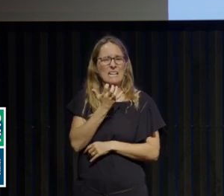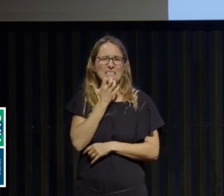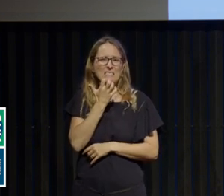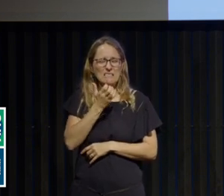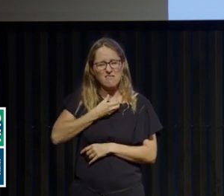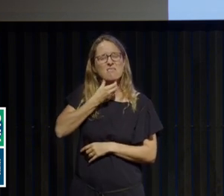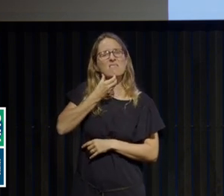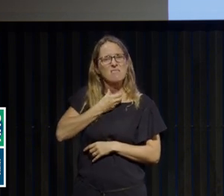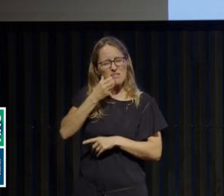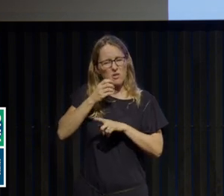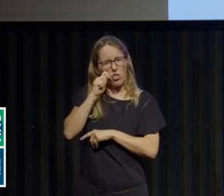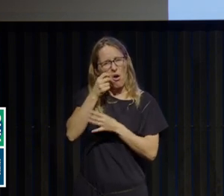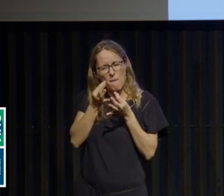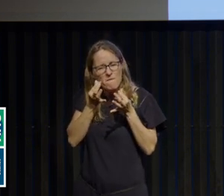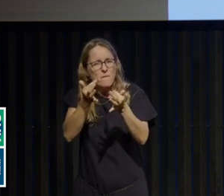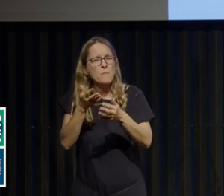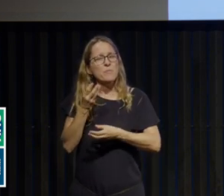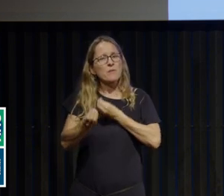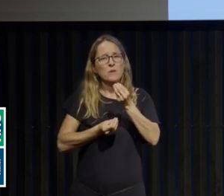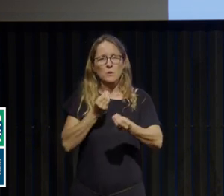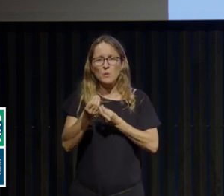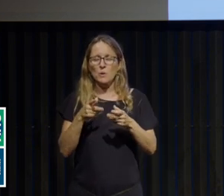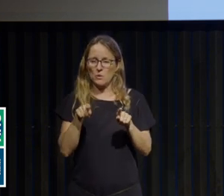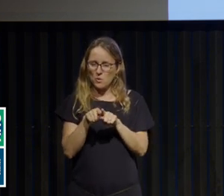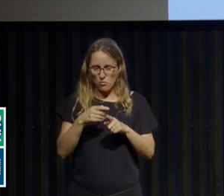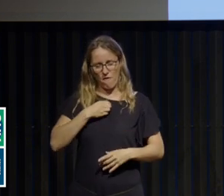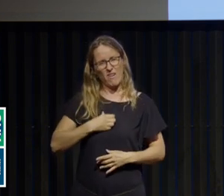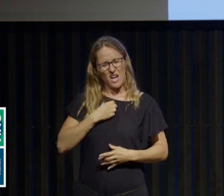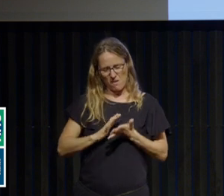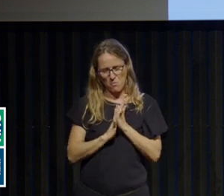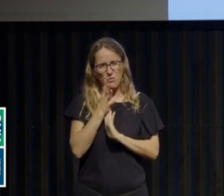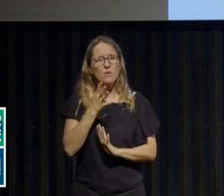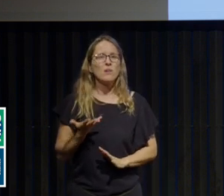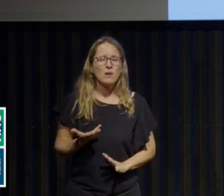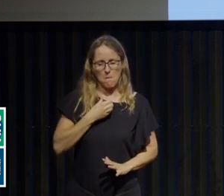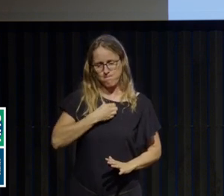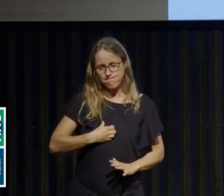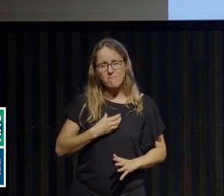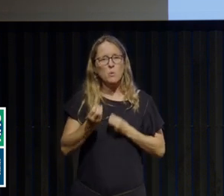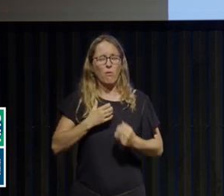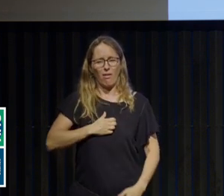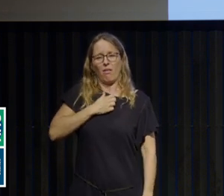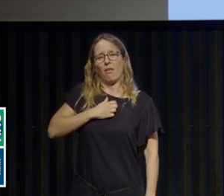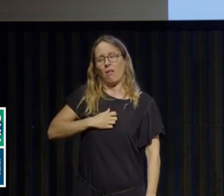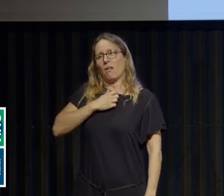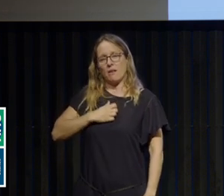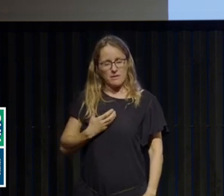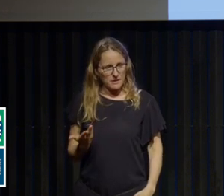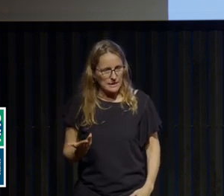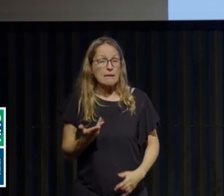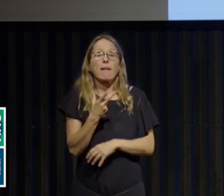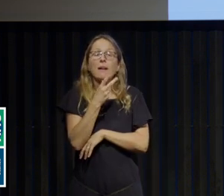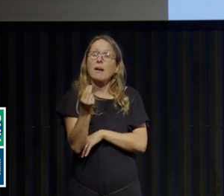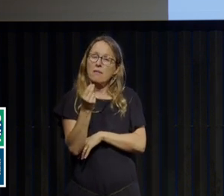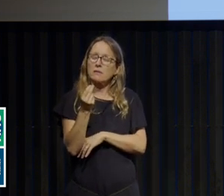liquide gastrique. On peut aussi avoir des inflammations de l'œsophage, un reflux gastrique. et puis, ce qui est le plus